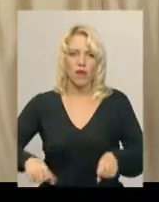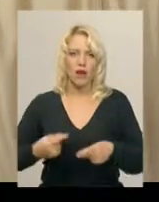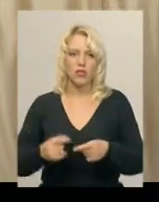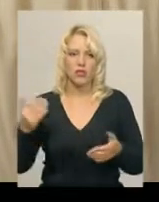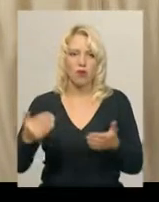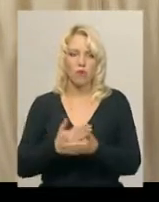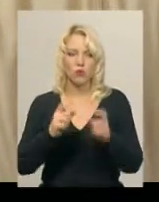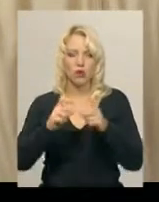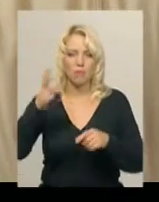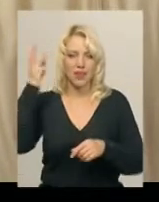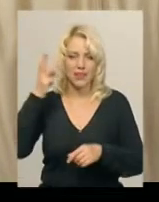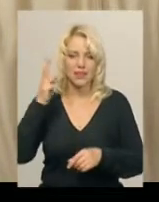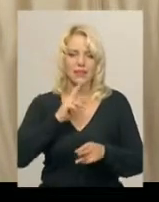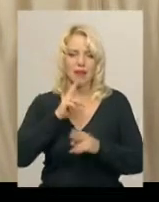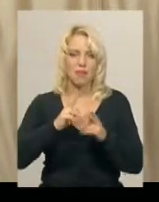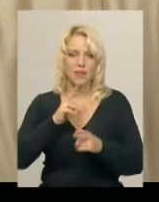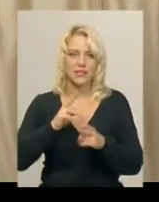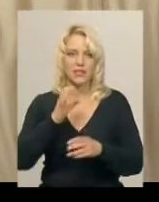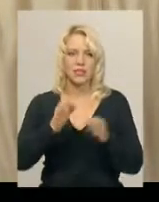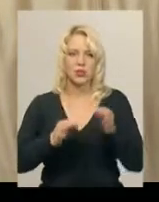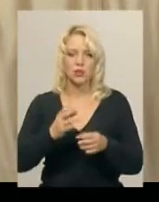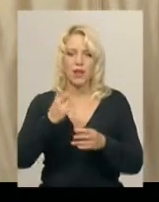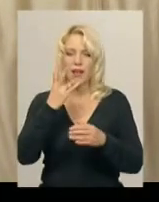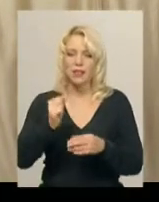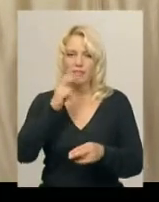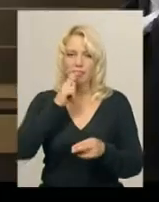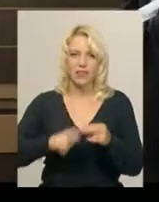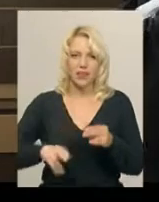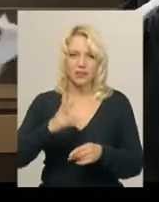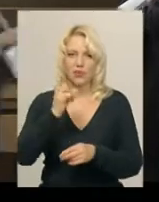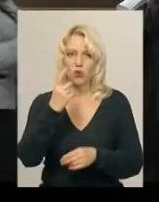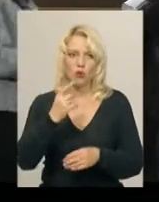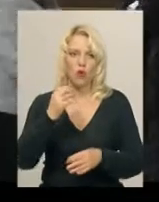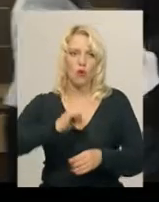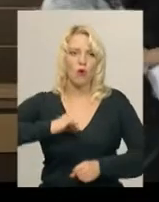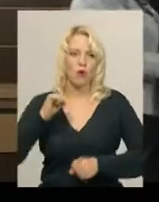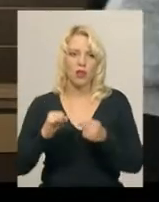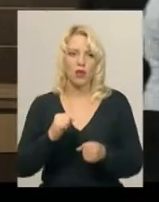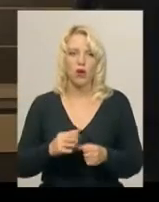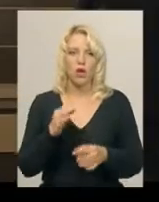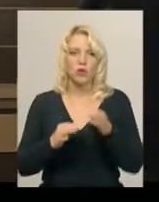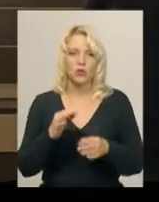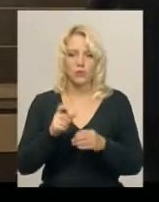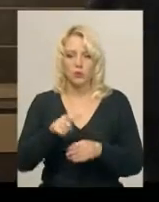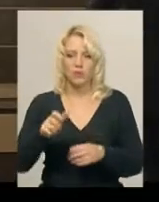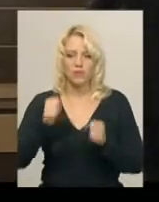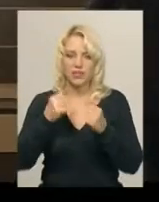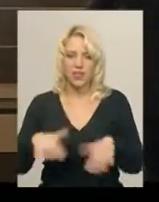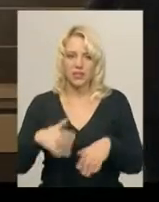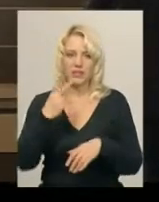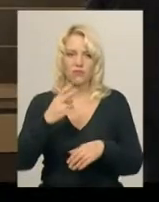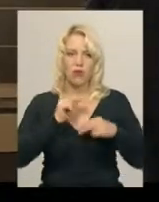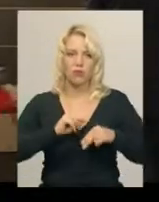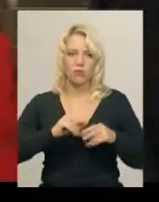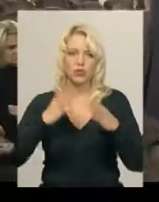апеляційний суд. Тобто на цьому шляху ми не втратили жодного свого колегу. Та судді втратили два робочі дні. Протягом 1 та 2 жовтня